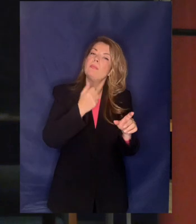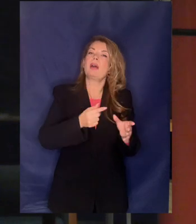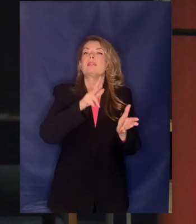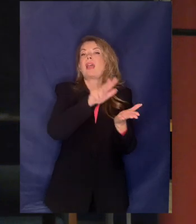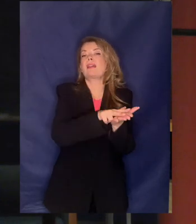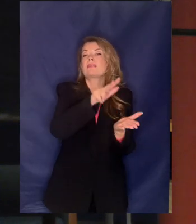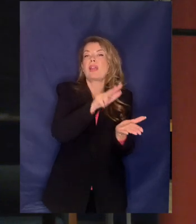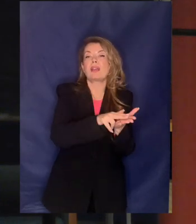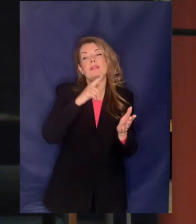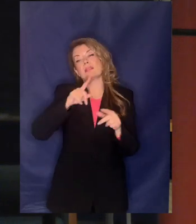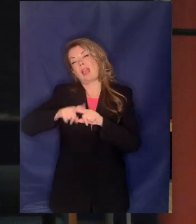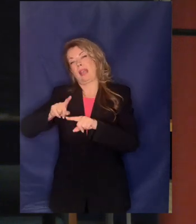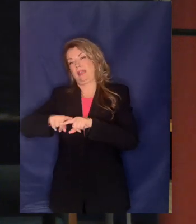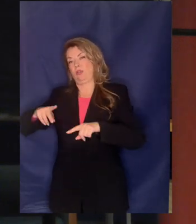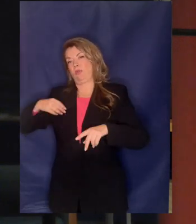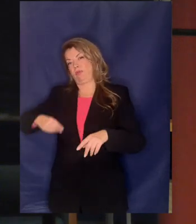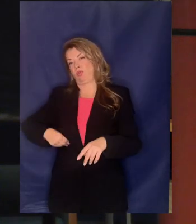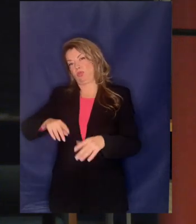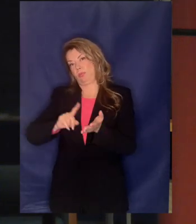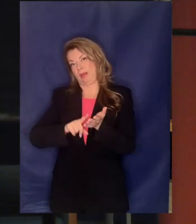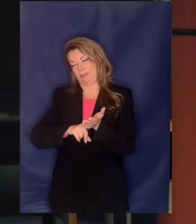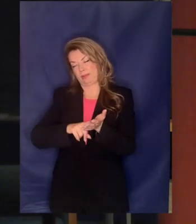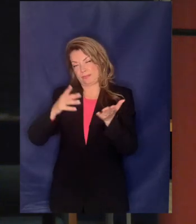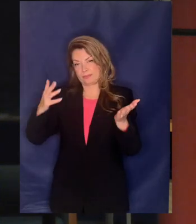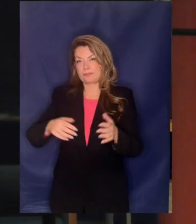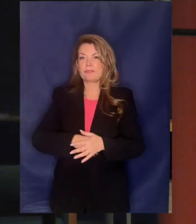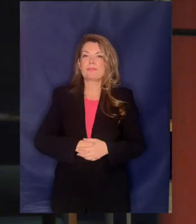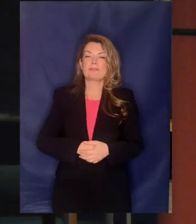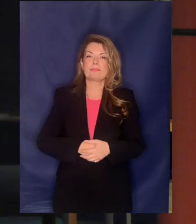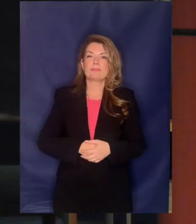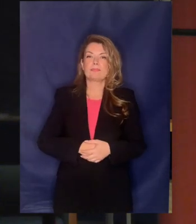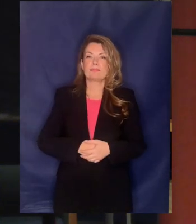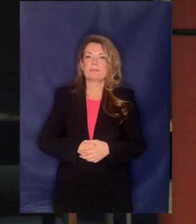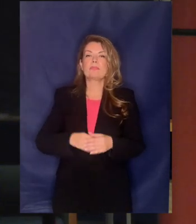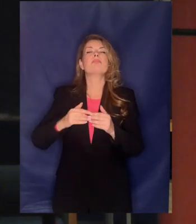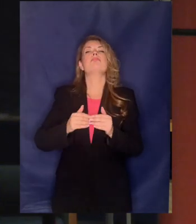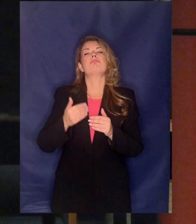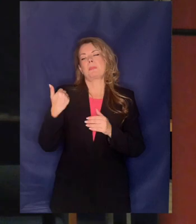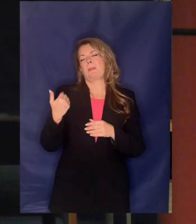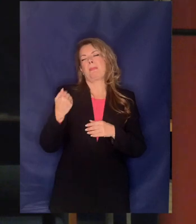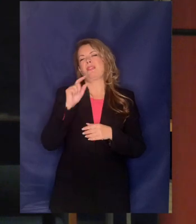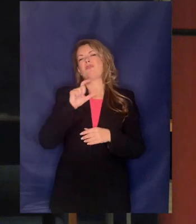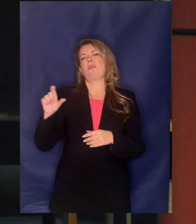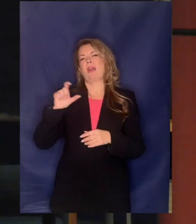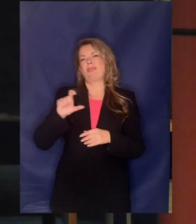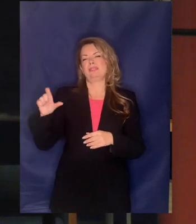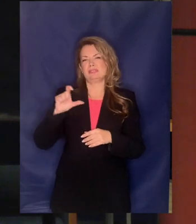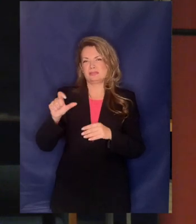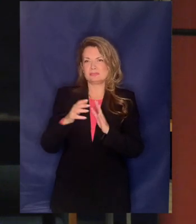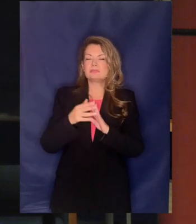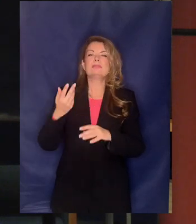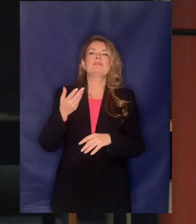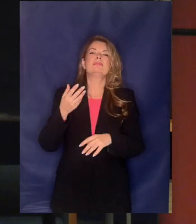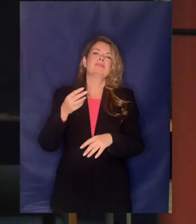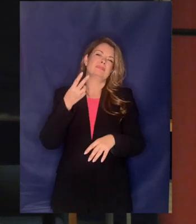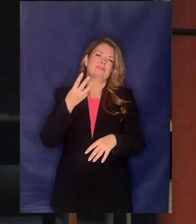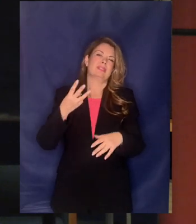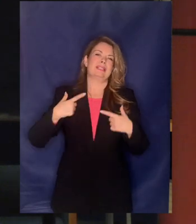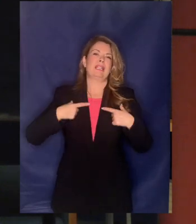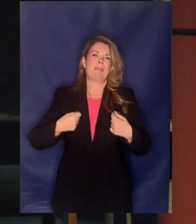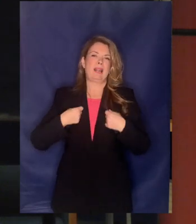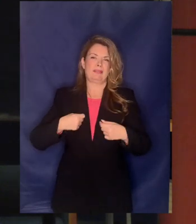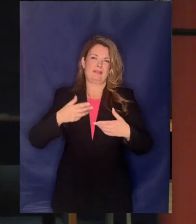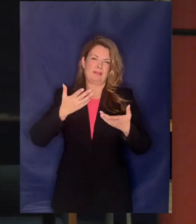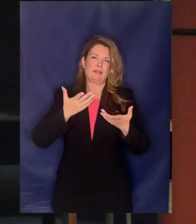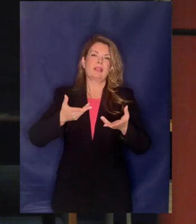έγκριση από το ελληνικό δημόσιο έρχεται προ λίγων εβδομάδων το τριμελές συμβούλιο συμμόρφωση του ΣΤΕ